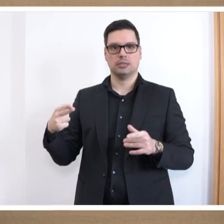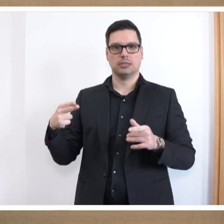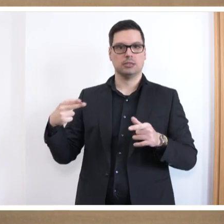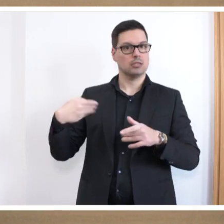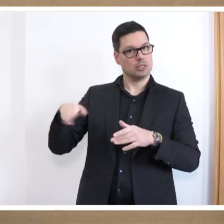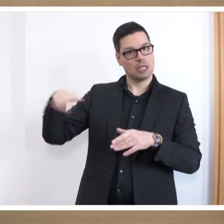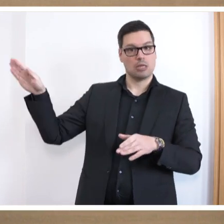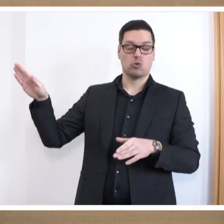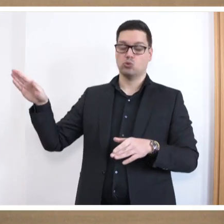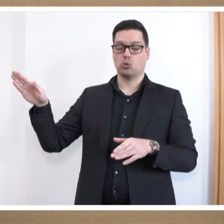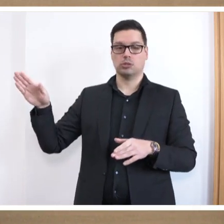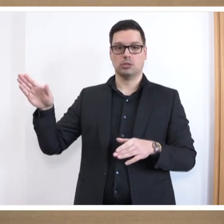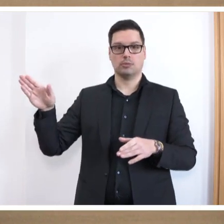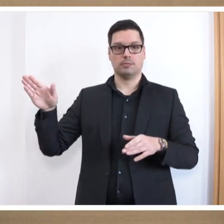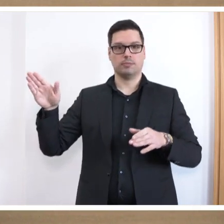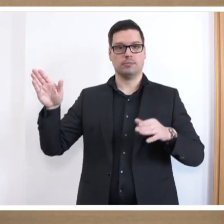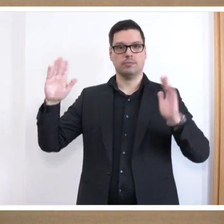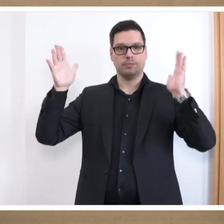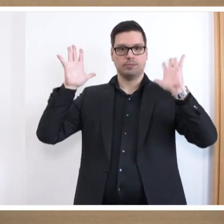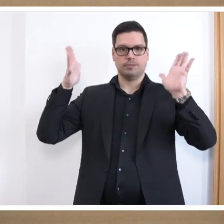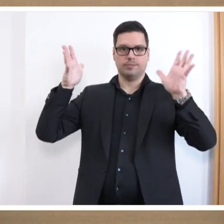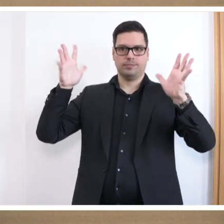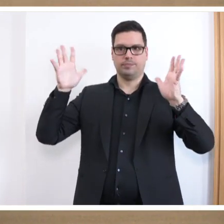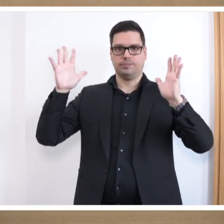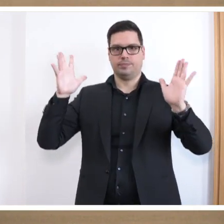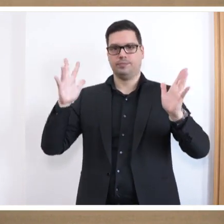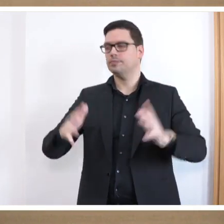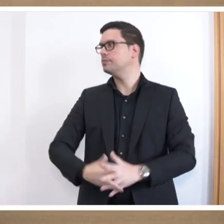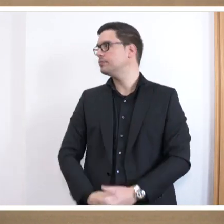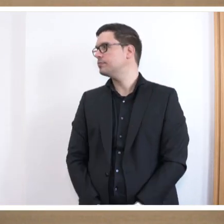Unterstellungen auch heute noch einmal vehement aller Deutlichkeit zurück.